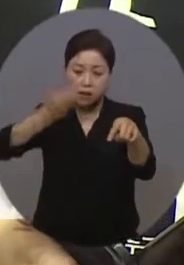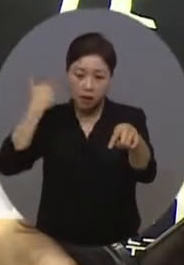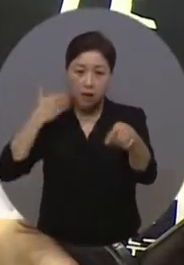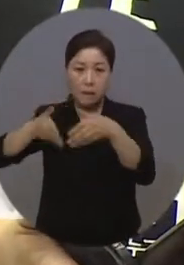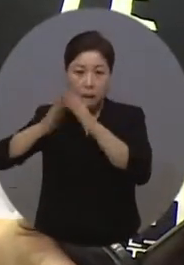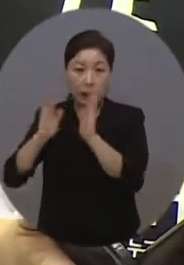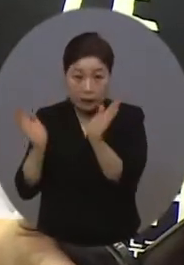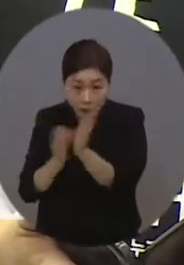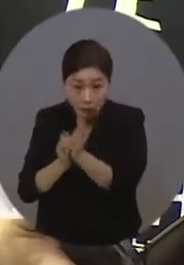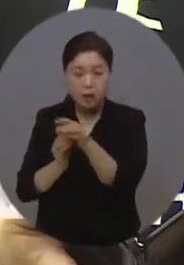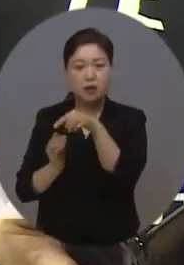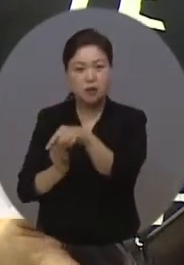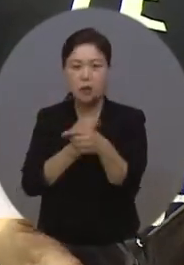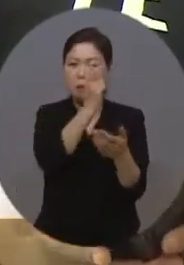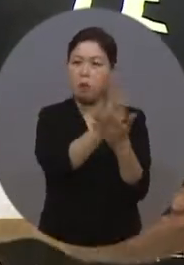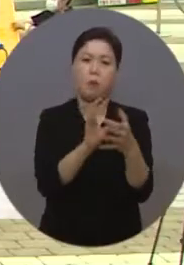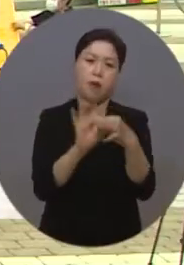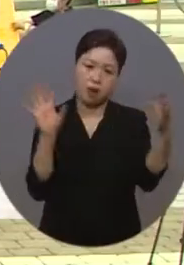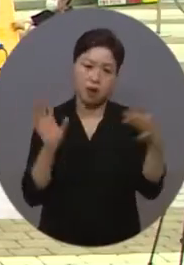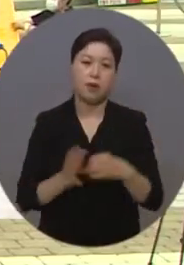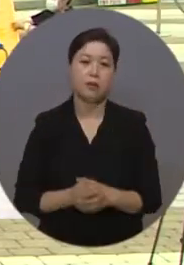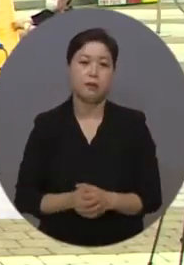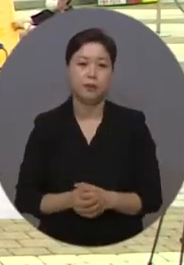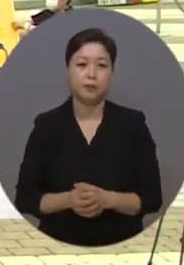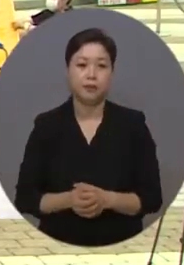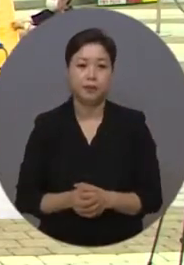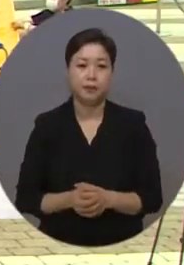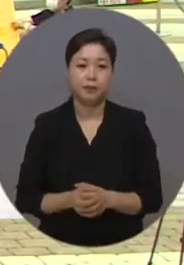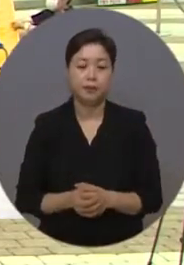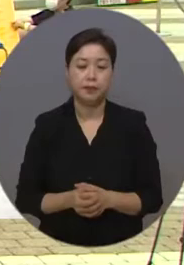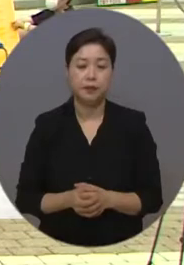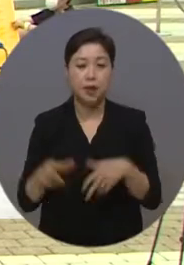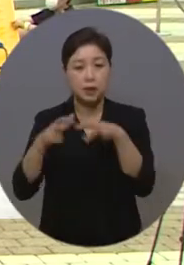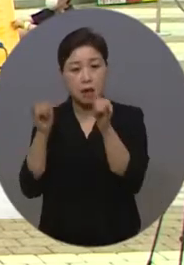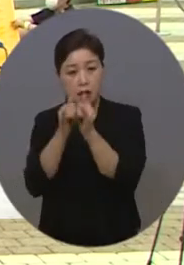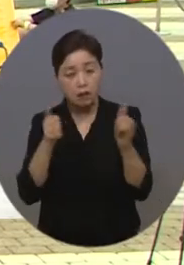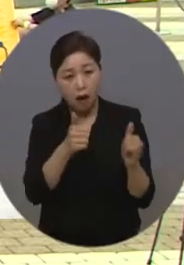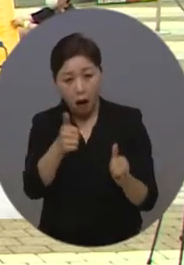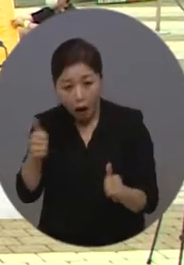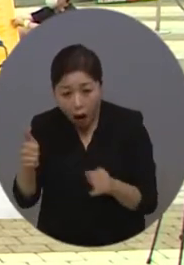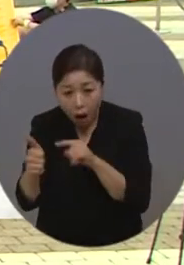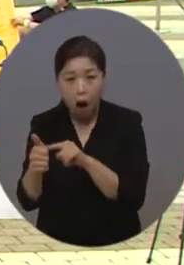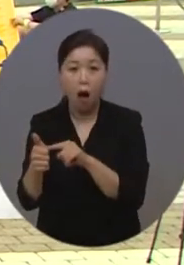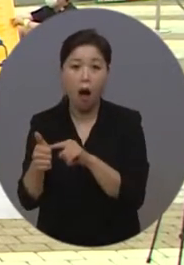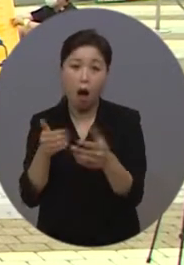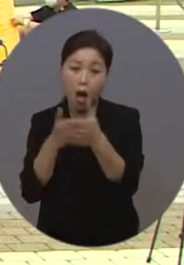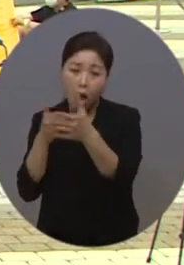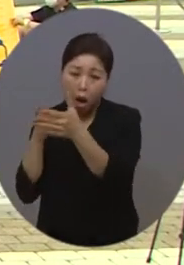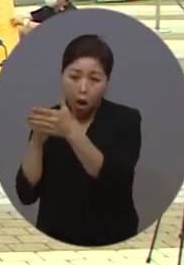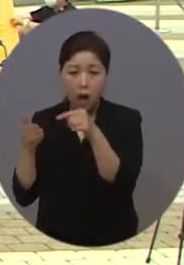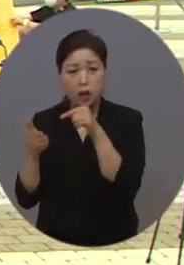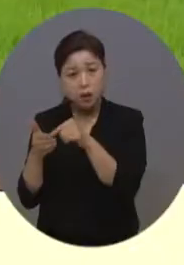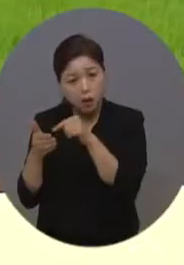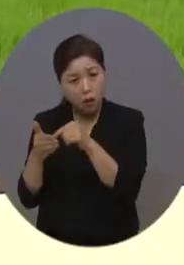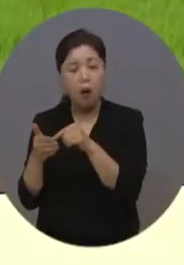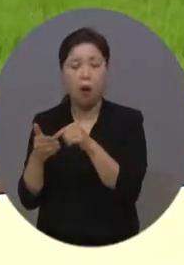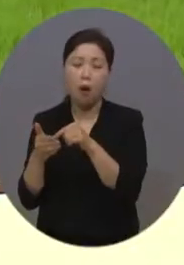법 적용에서 제외되는 상황입니다. 즉, 당사자들이 체감할 수 있는 부분은 적다는 설명입니다.